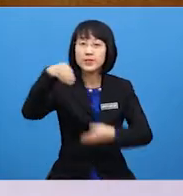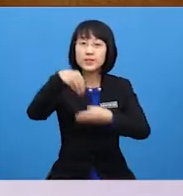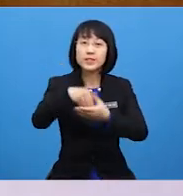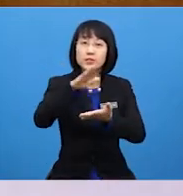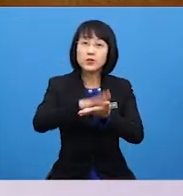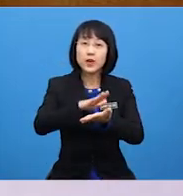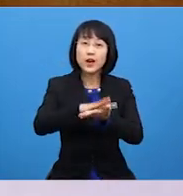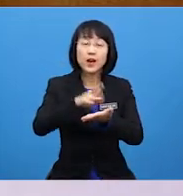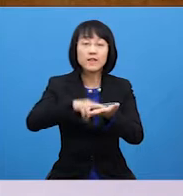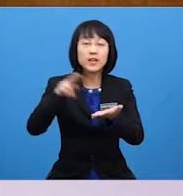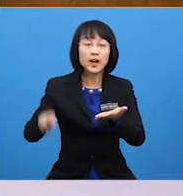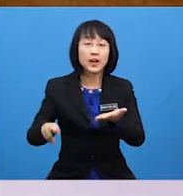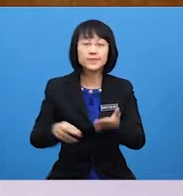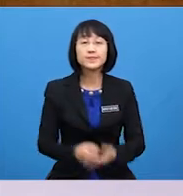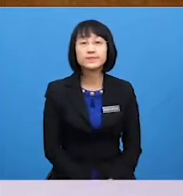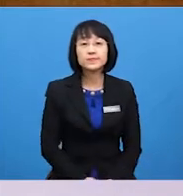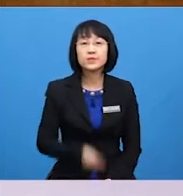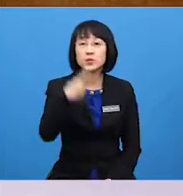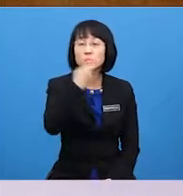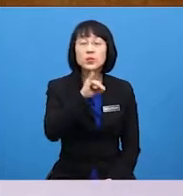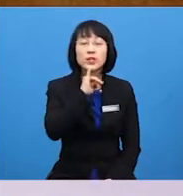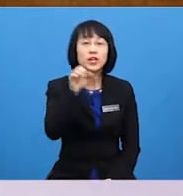Who is she?